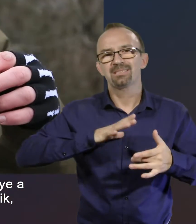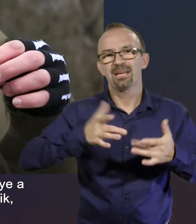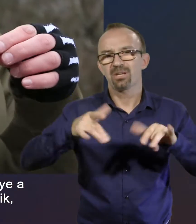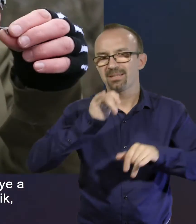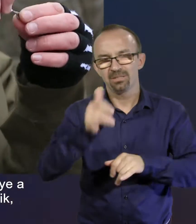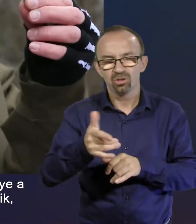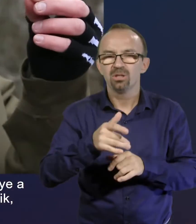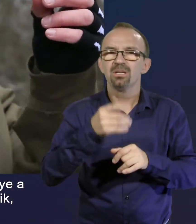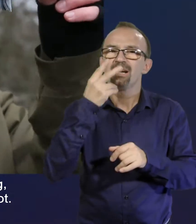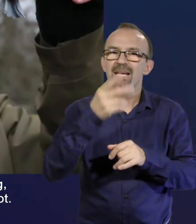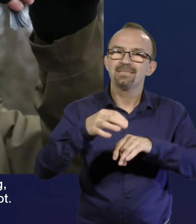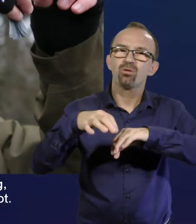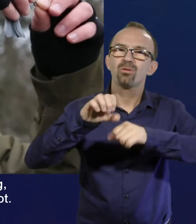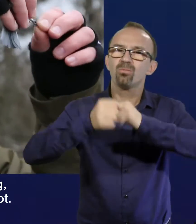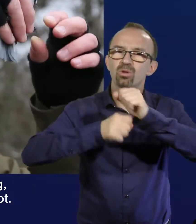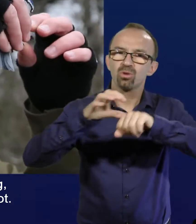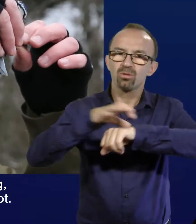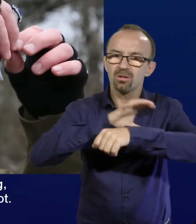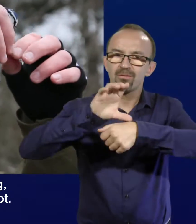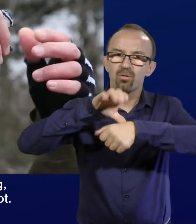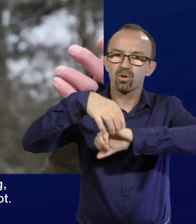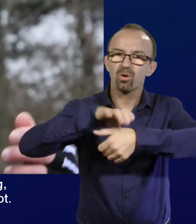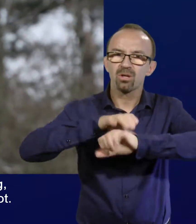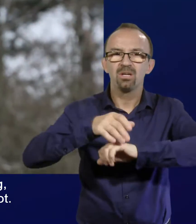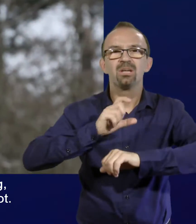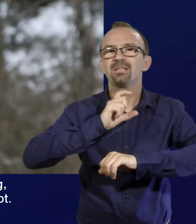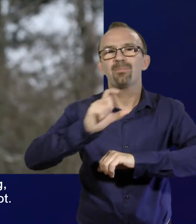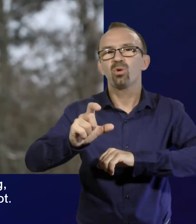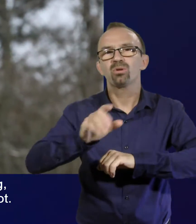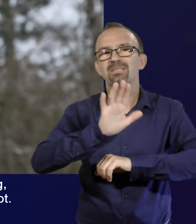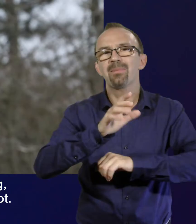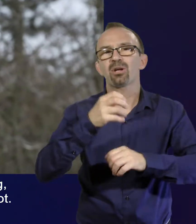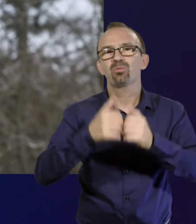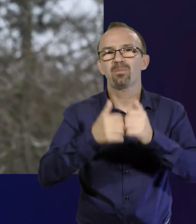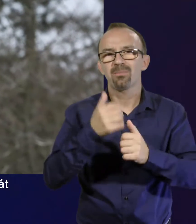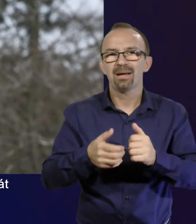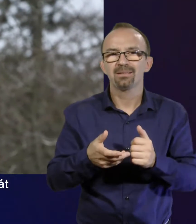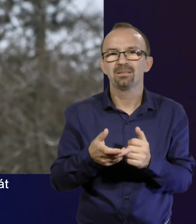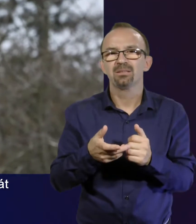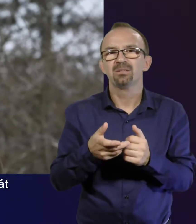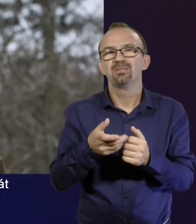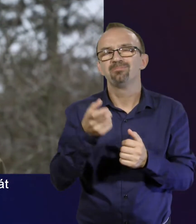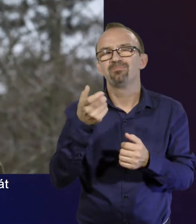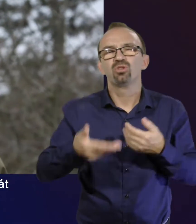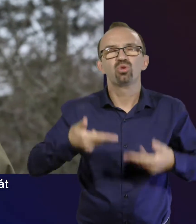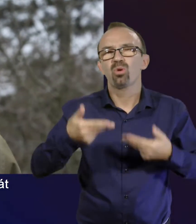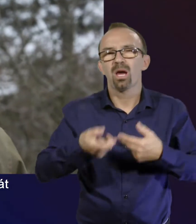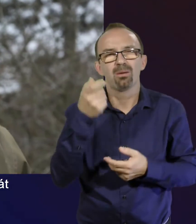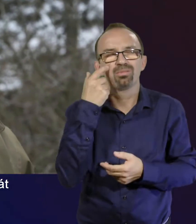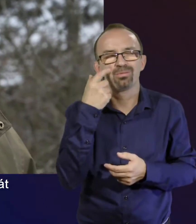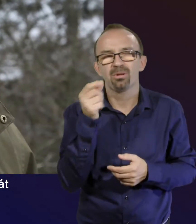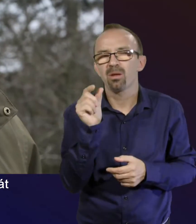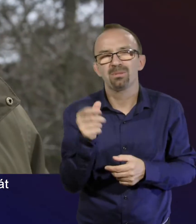A gyűrűnek, és nagyon jól látszik, hogy csúszkál a lábán, elforog, tehát nem okoz számára gondot, a tömege elhanyagolható, tehát